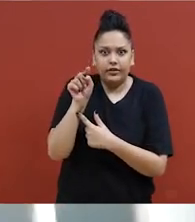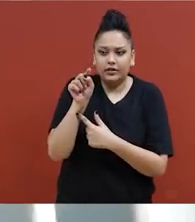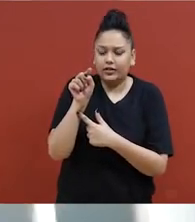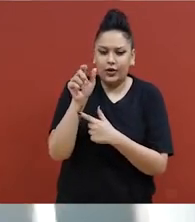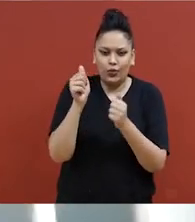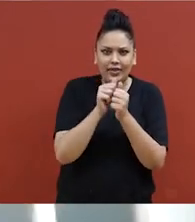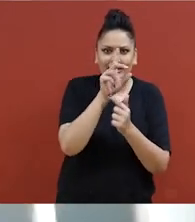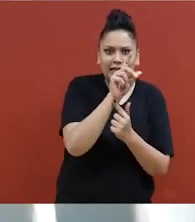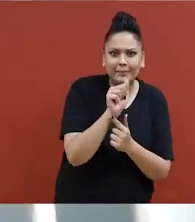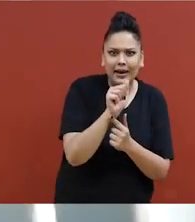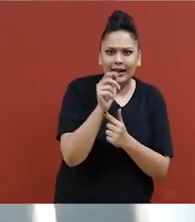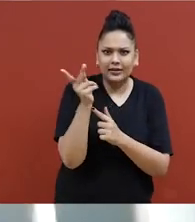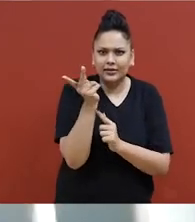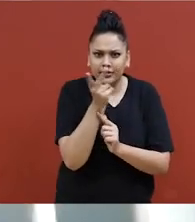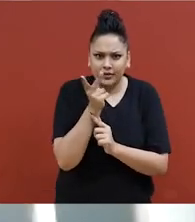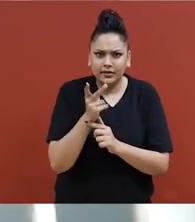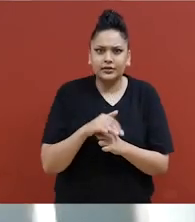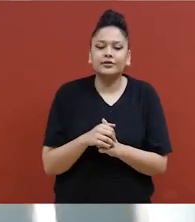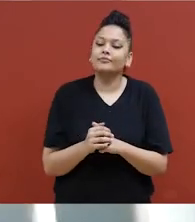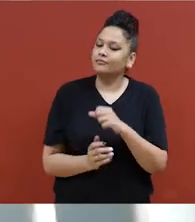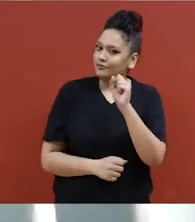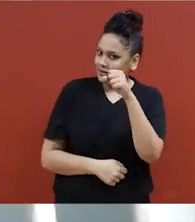société ne le voit pas comme ça, non?